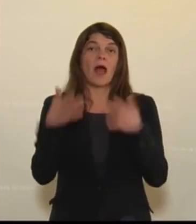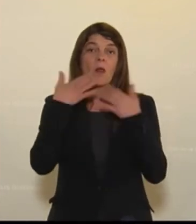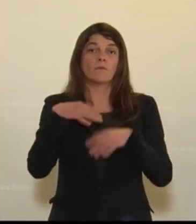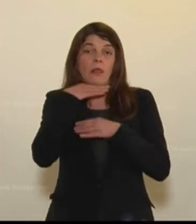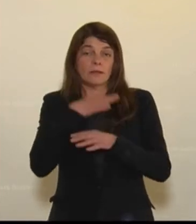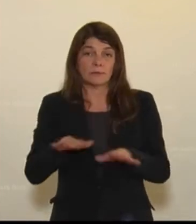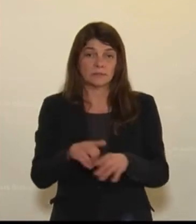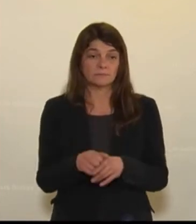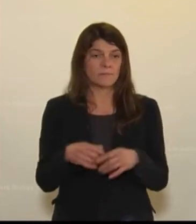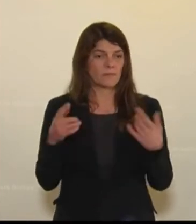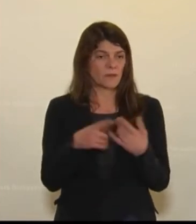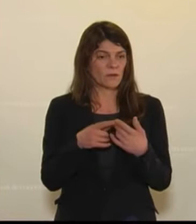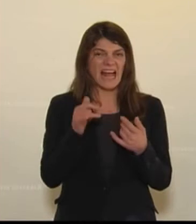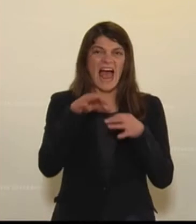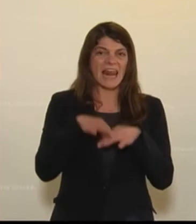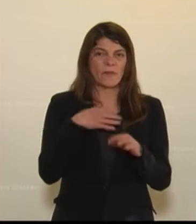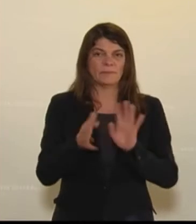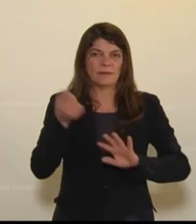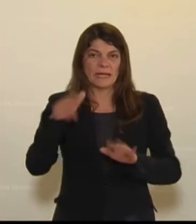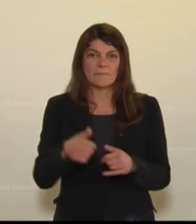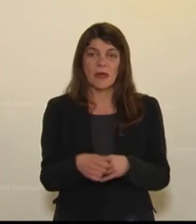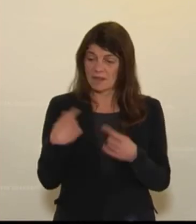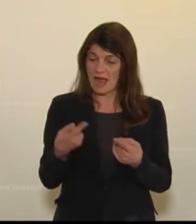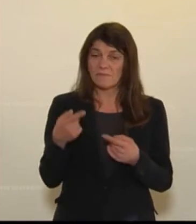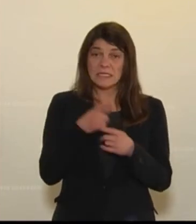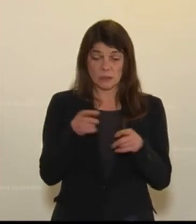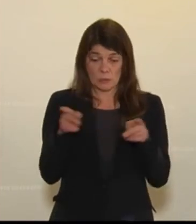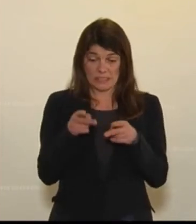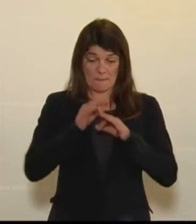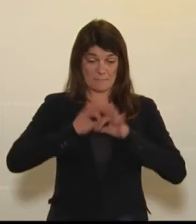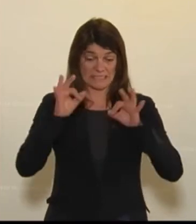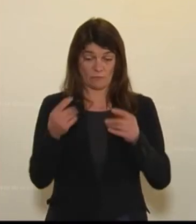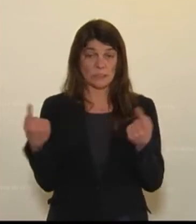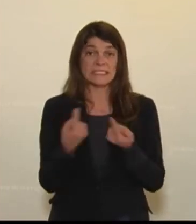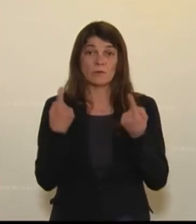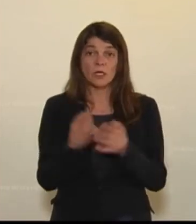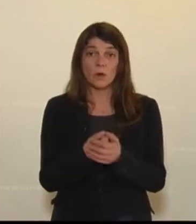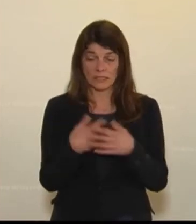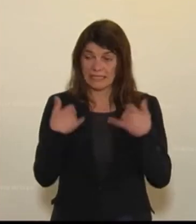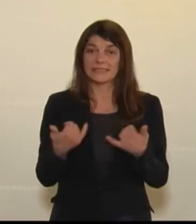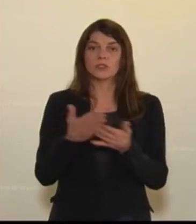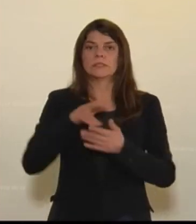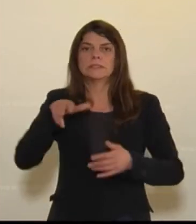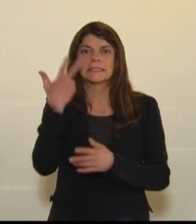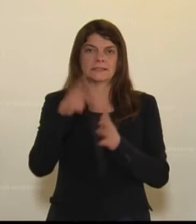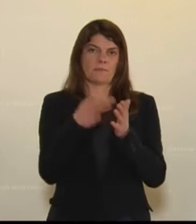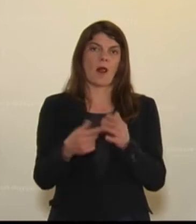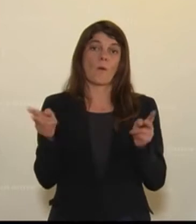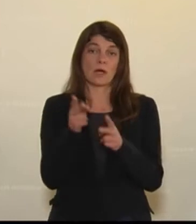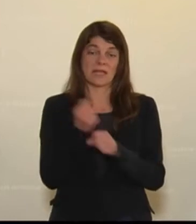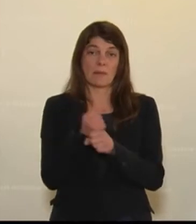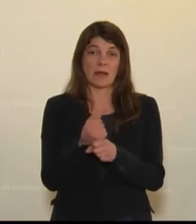die Einleitung weg, ist dann, nach einer kurzen Besserung der Situation, bin ich nun ein drittes Mal in Kurzarbeit.